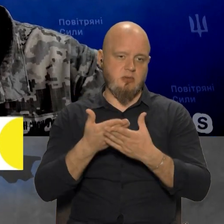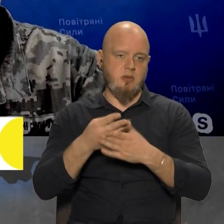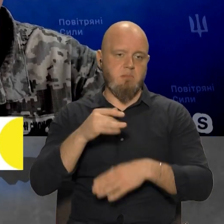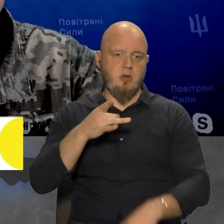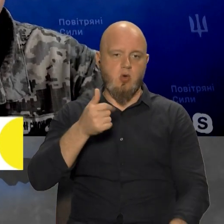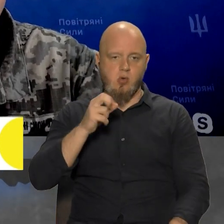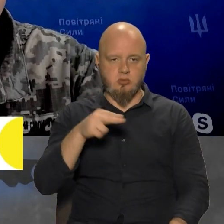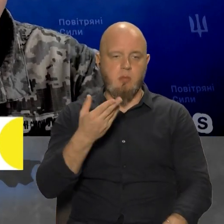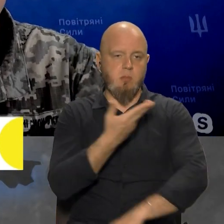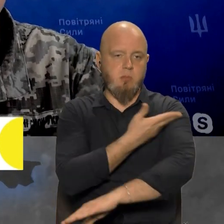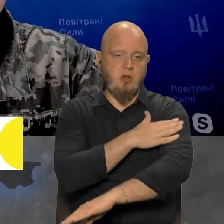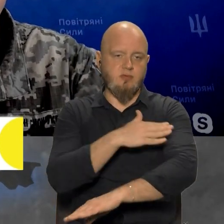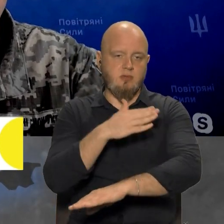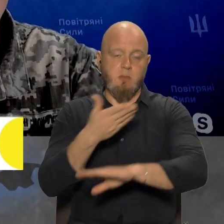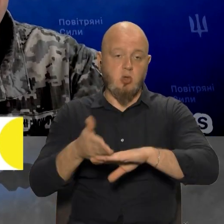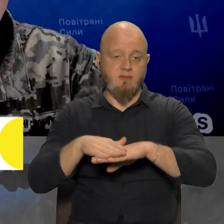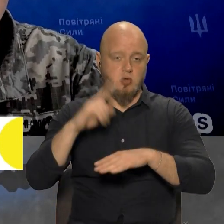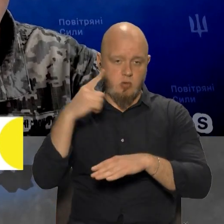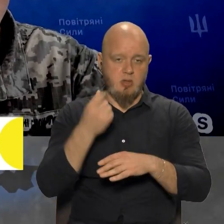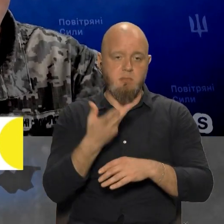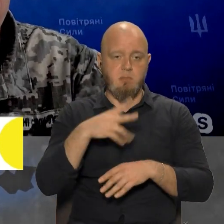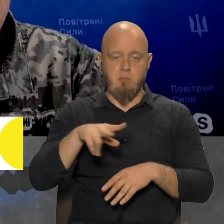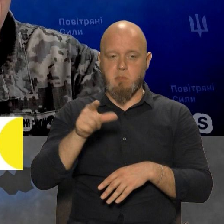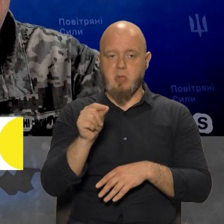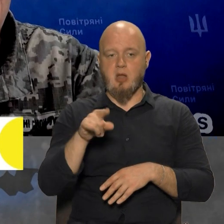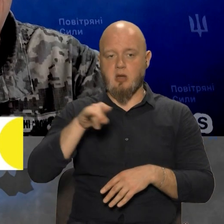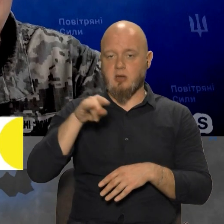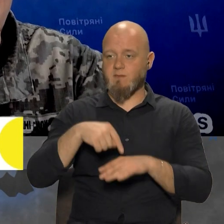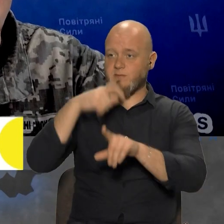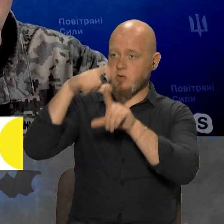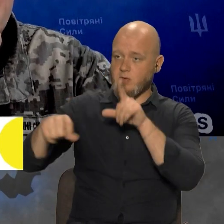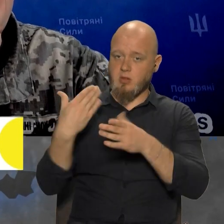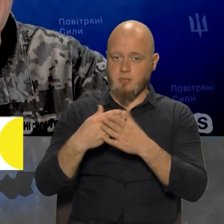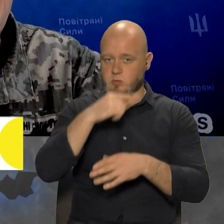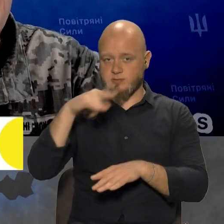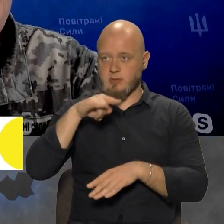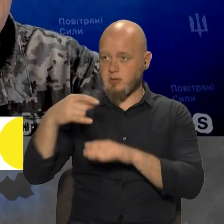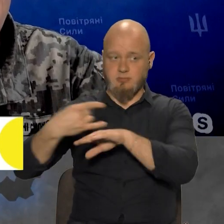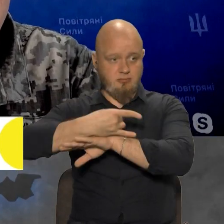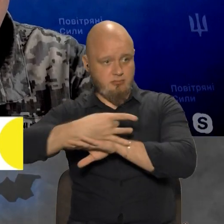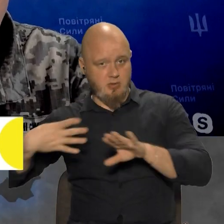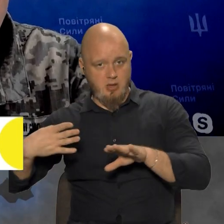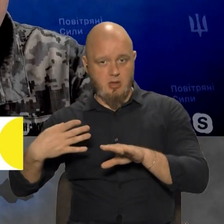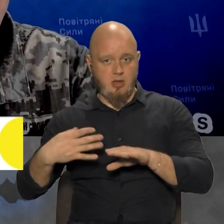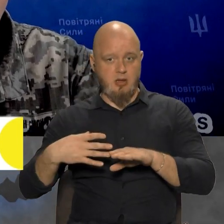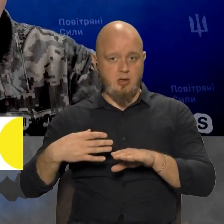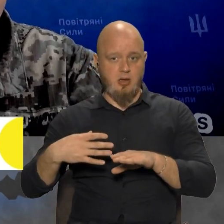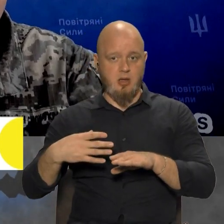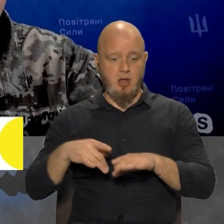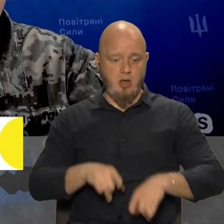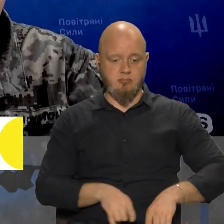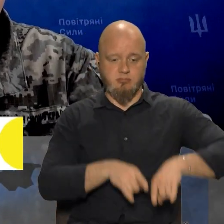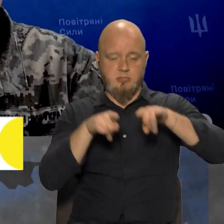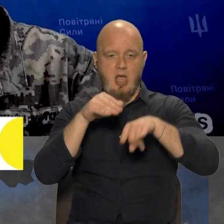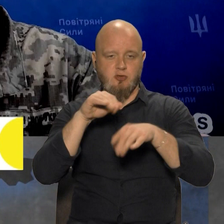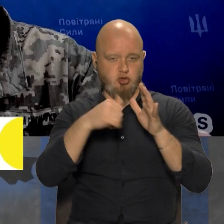може злітати пара літаків, відреагувати на обстановку. От російські літаки кидають авіабомби звідти, так, з кінічного напрямку. Злітає пара F